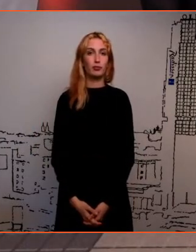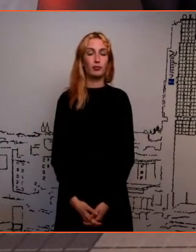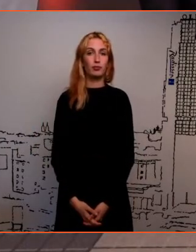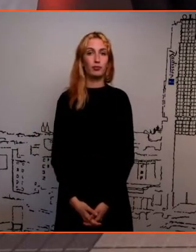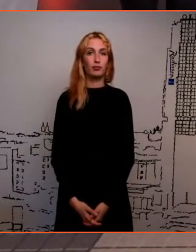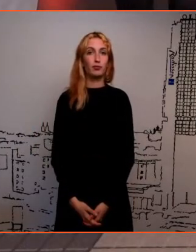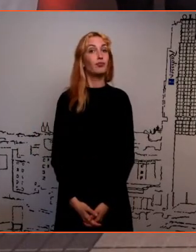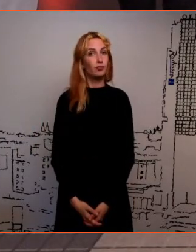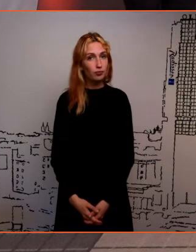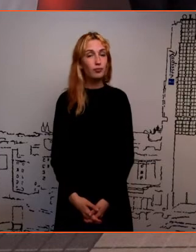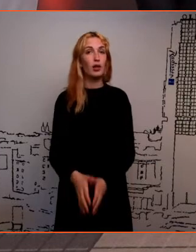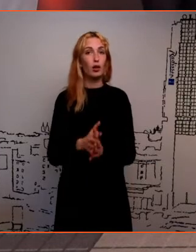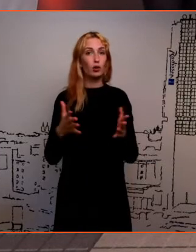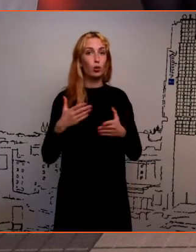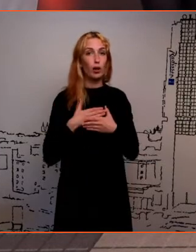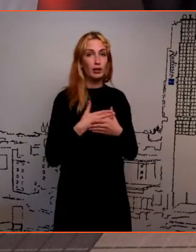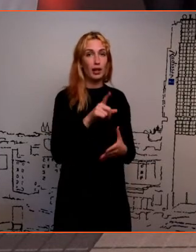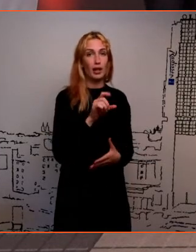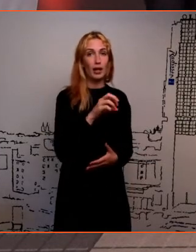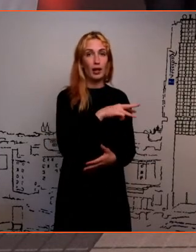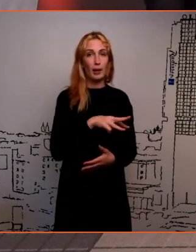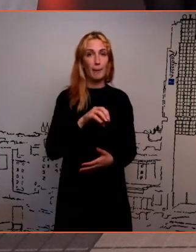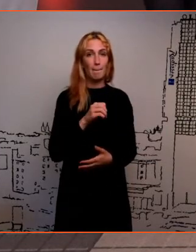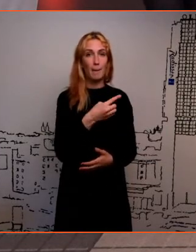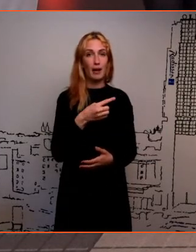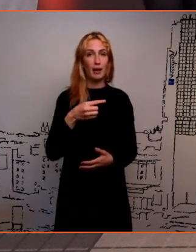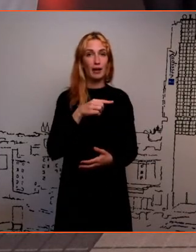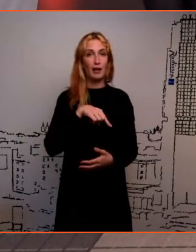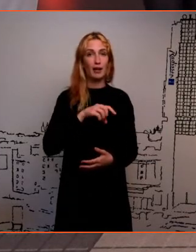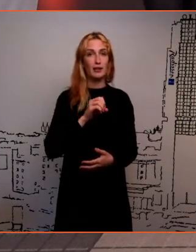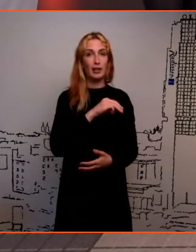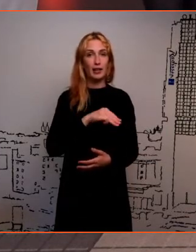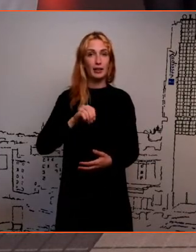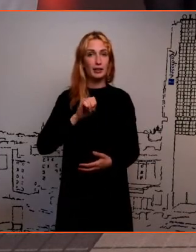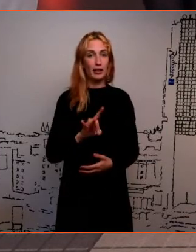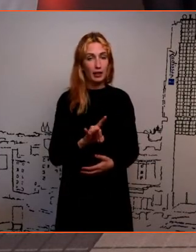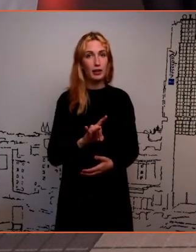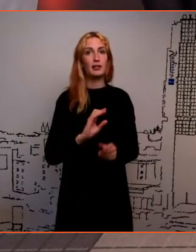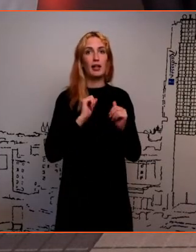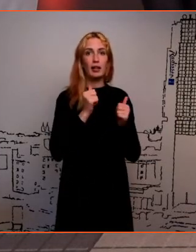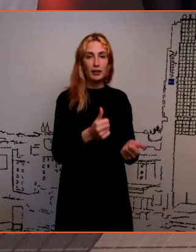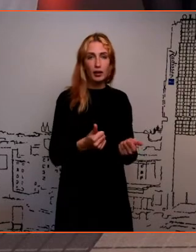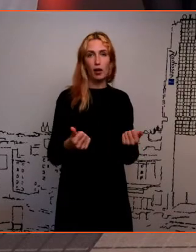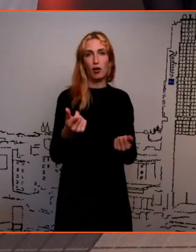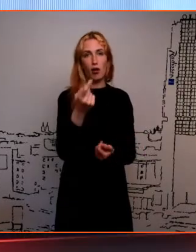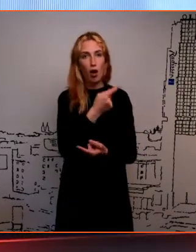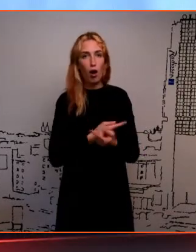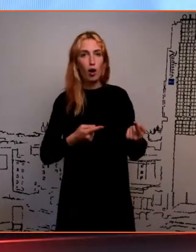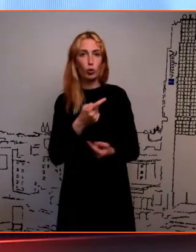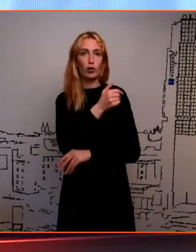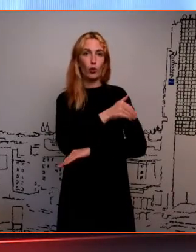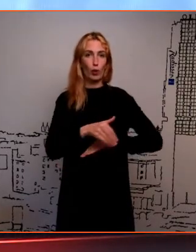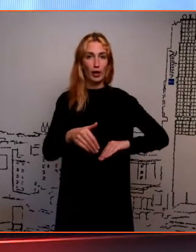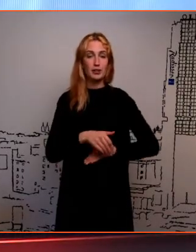Väga suurdanu, Lemme Ketter, selle väga hea ja mõtestatud arutelu eest sellisel